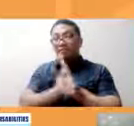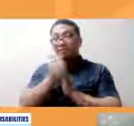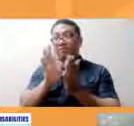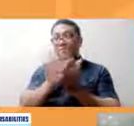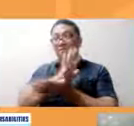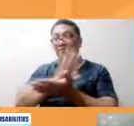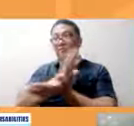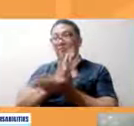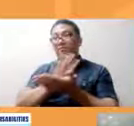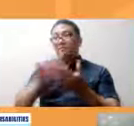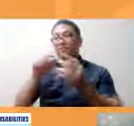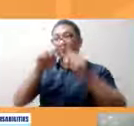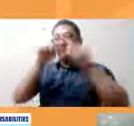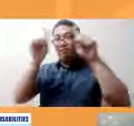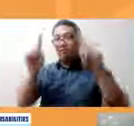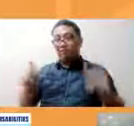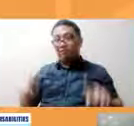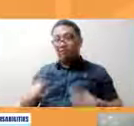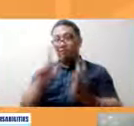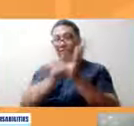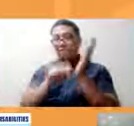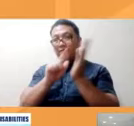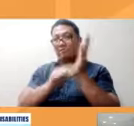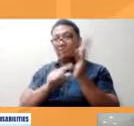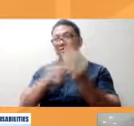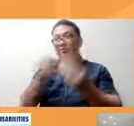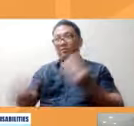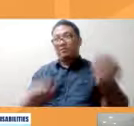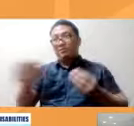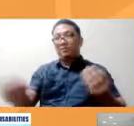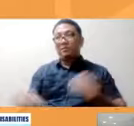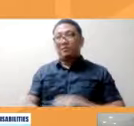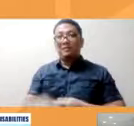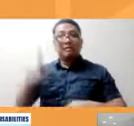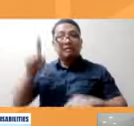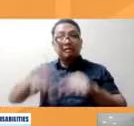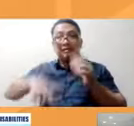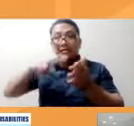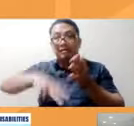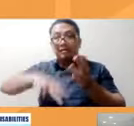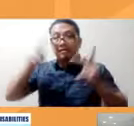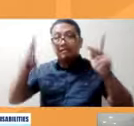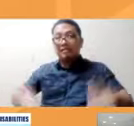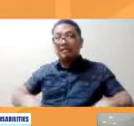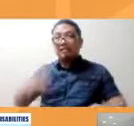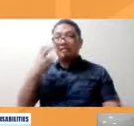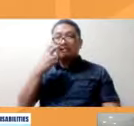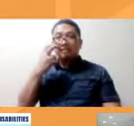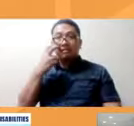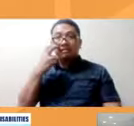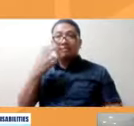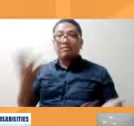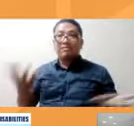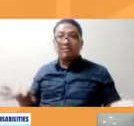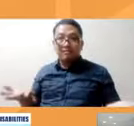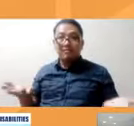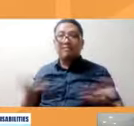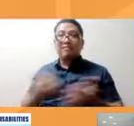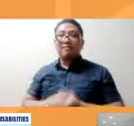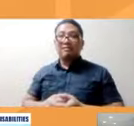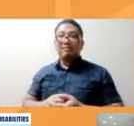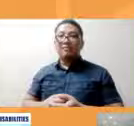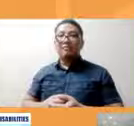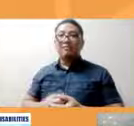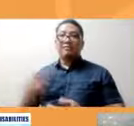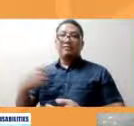physical or printed materials hindi naman po ito nababasa ng mga persons with visual disabilities so dito po kami